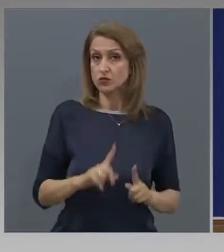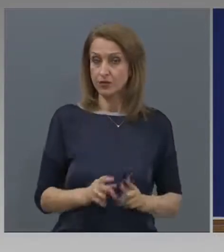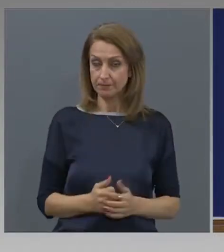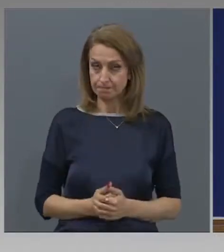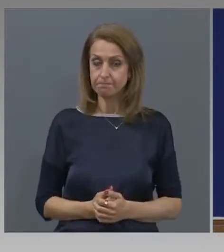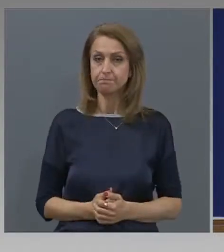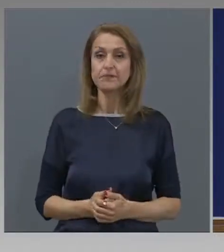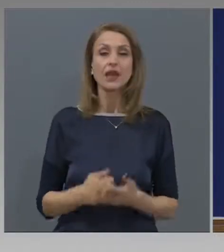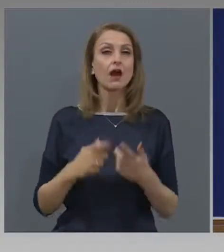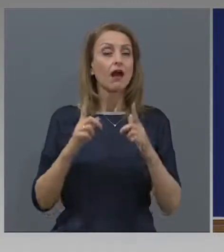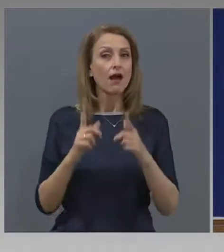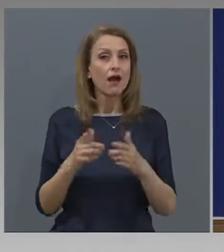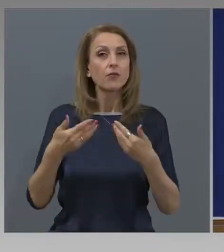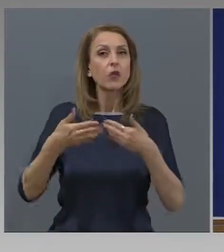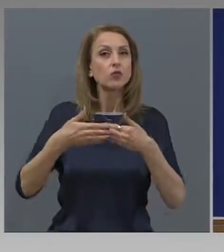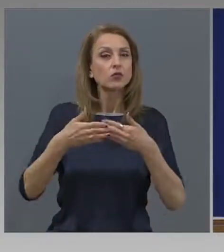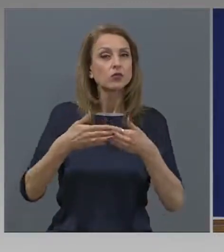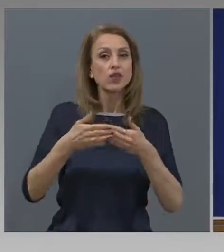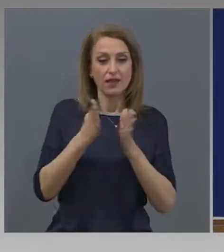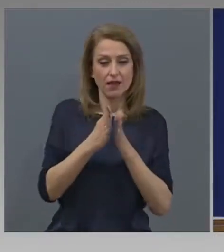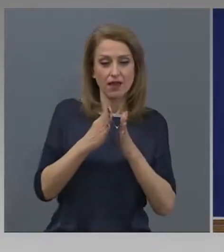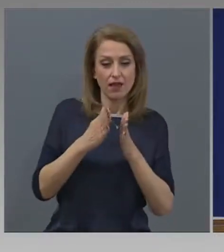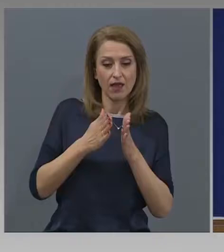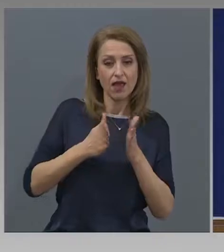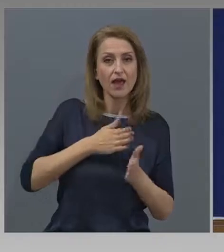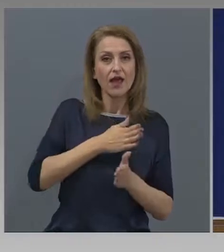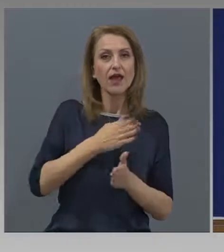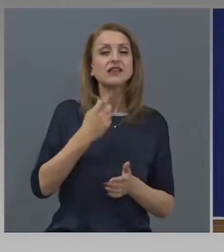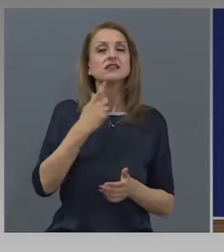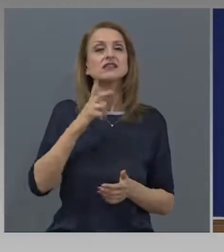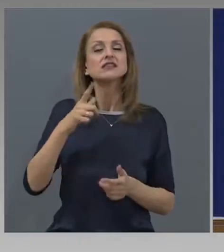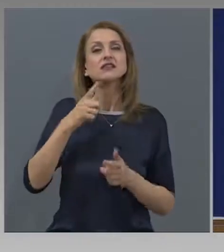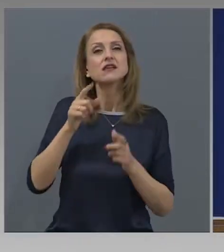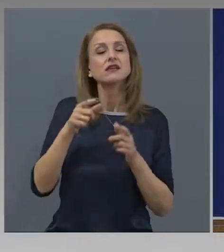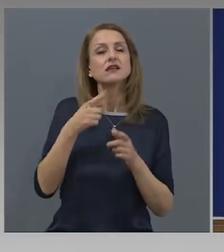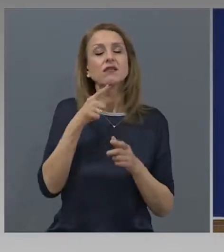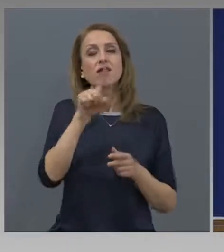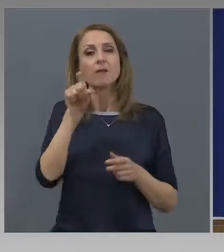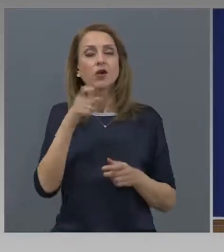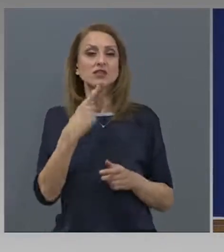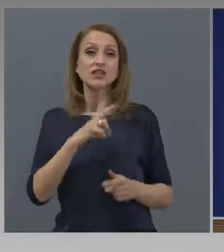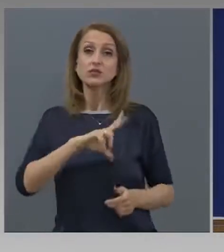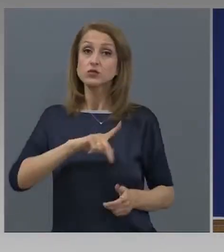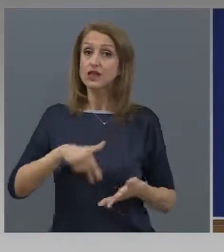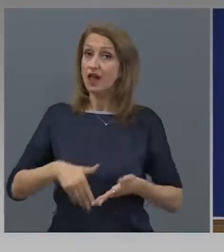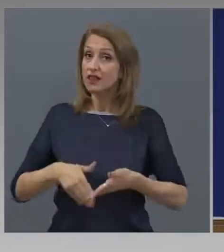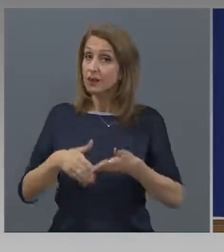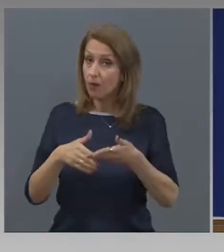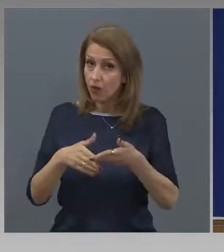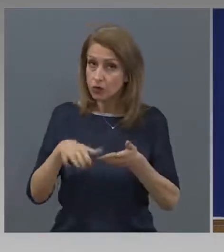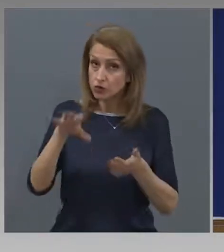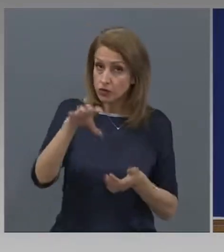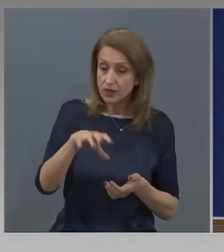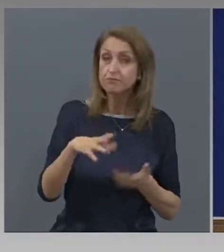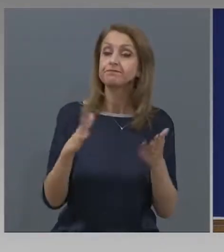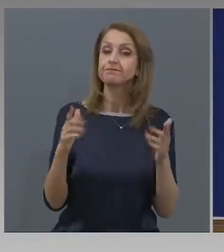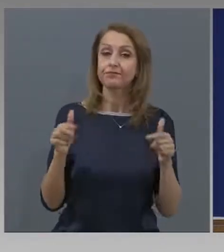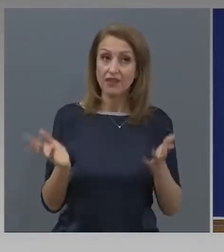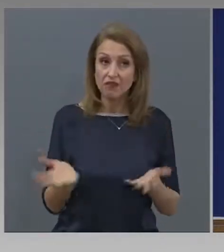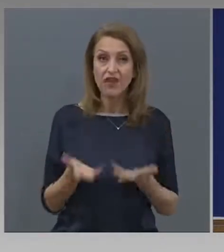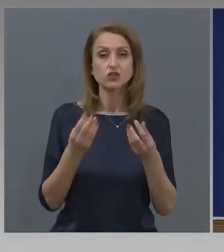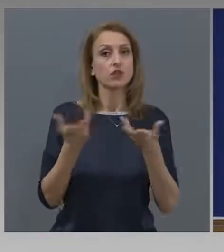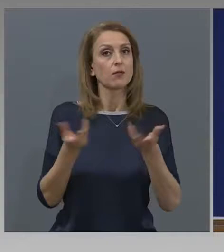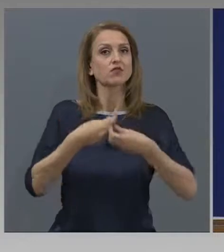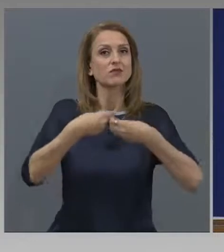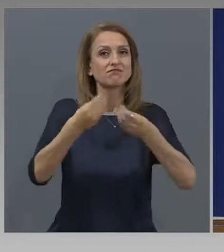това какво се случва в часта социални помощи, вече сме започнали раздаването на храни.